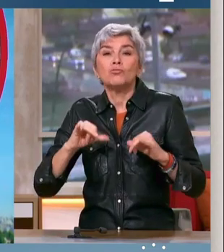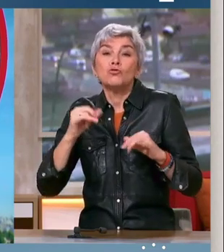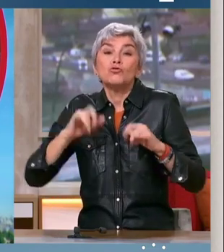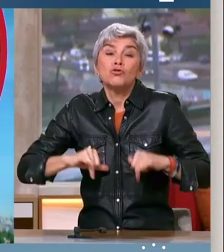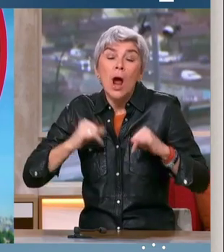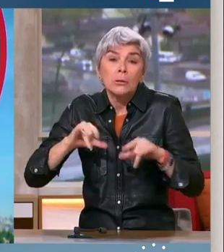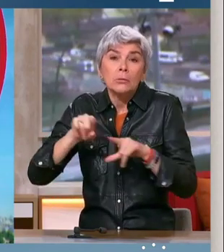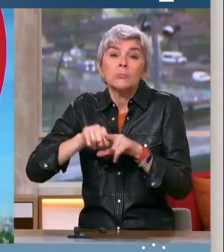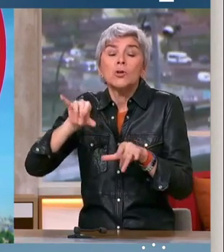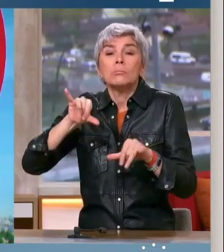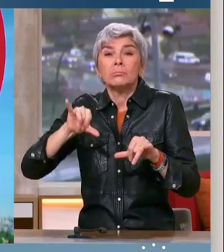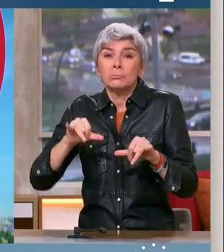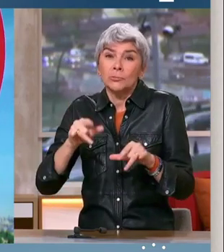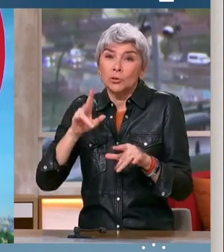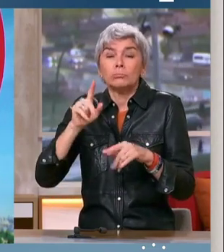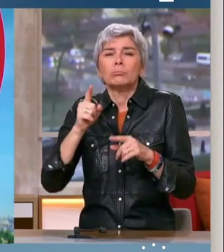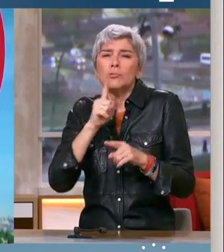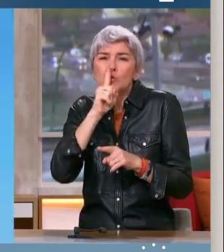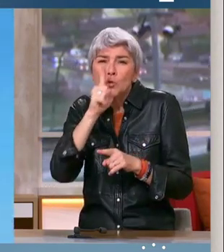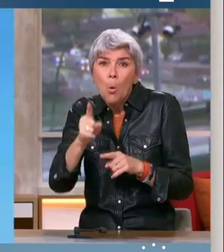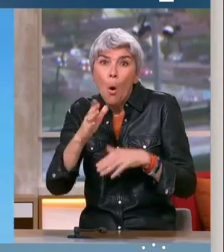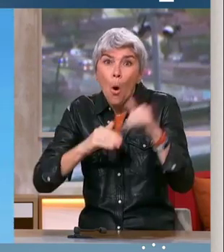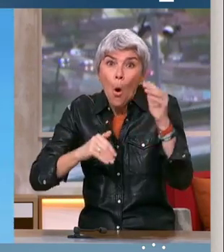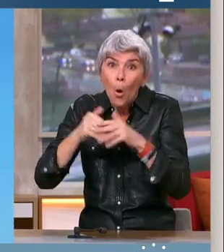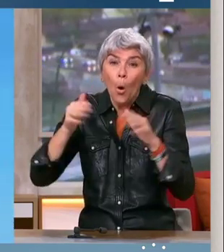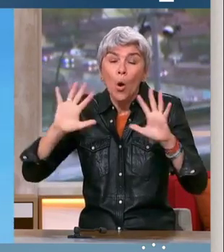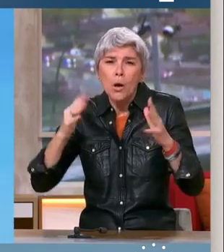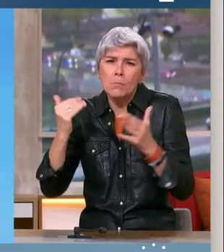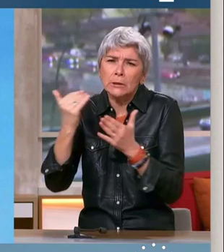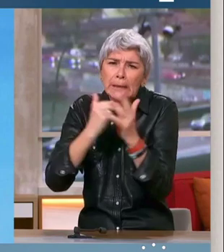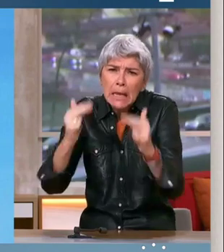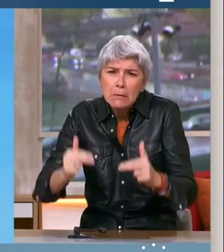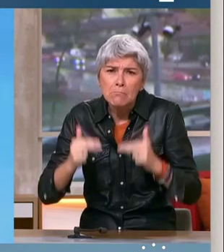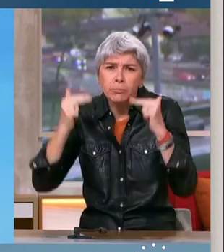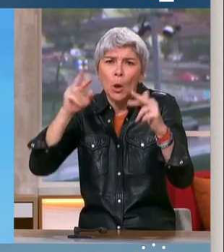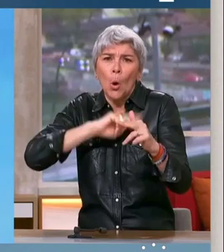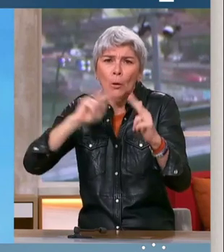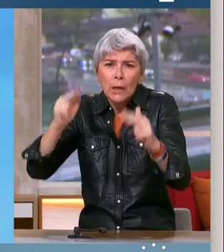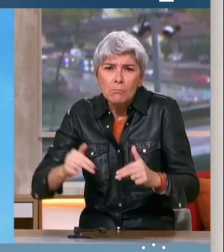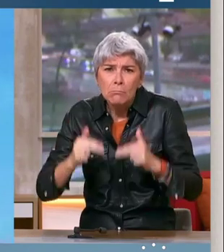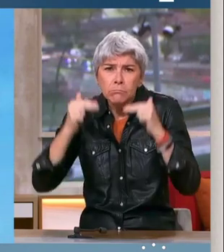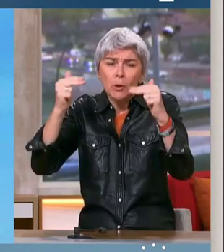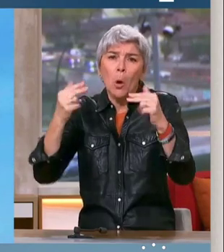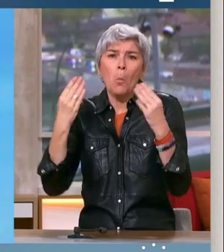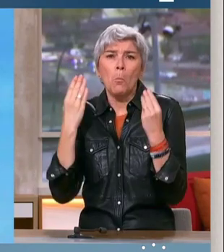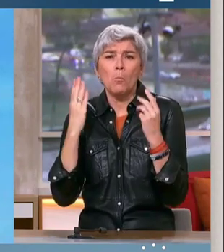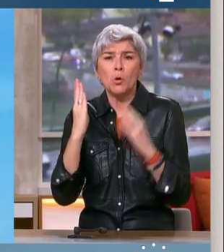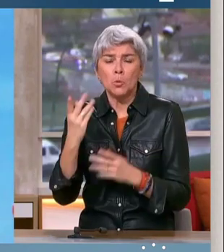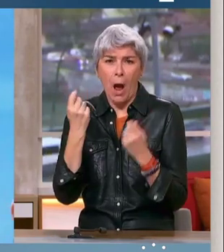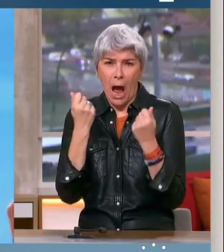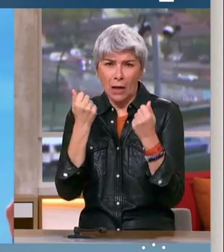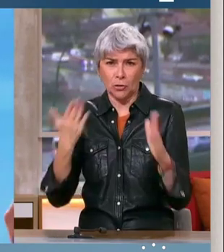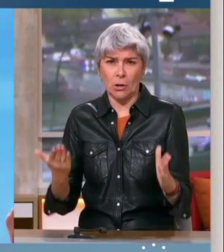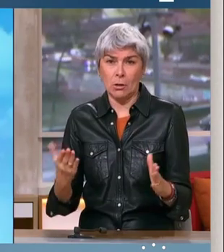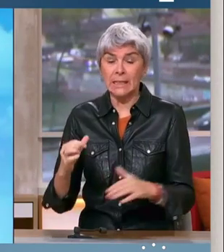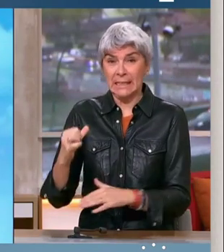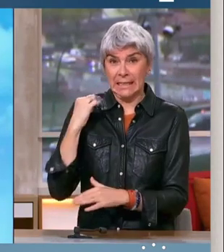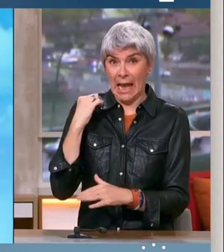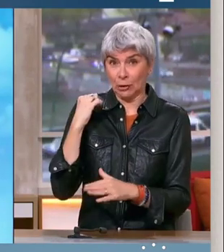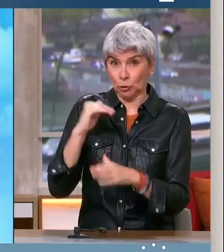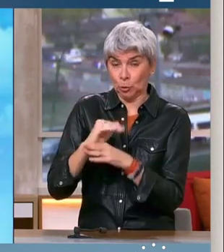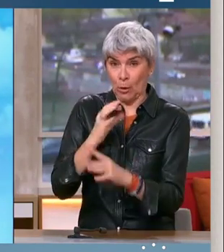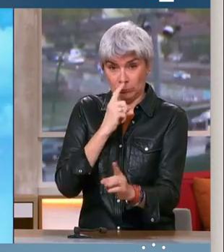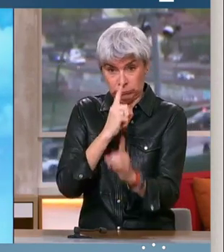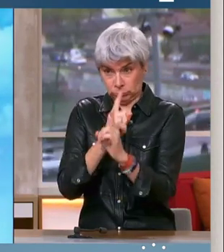beaucoup plus d'argent dans le porte-monnaie, avec des salaires qui augmentent et des retraites qui augmentent. Et j'ai d'ailleurs, j'en ai parlé hier soir, j'ai rencontré